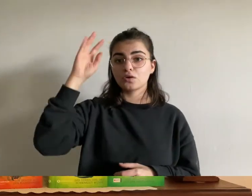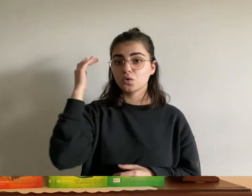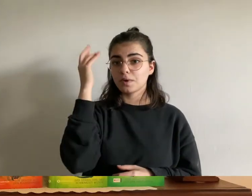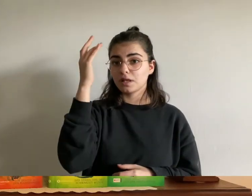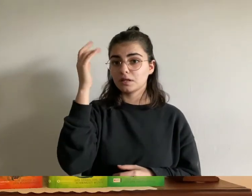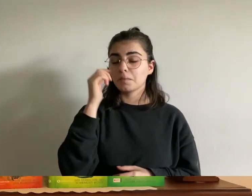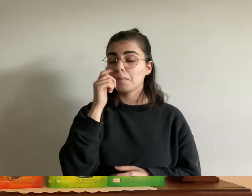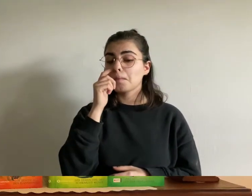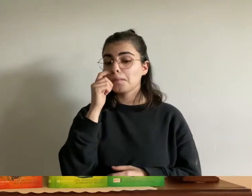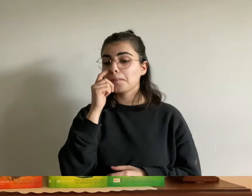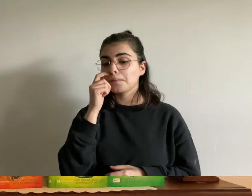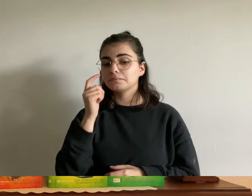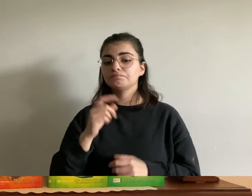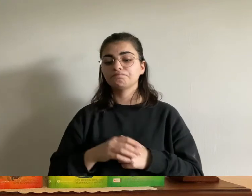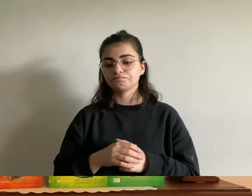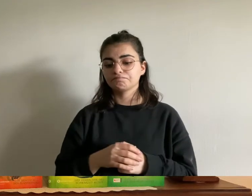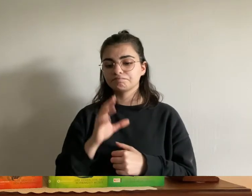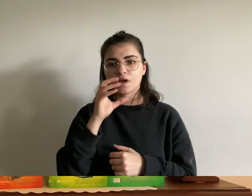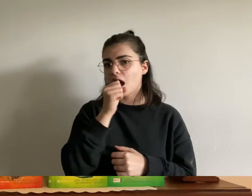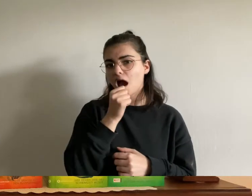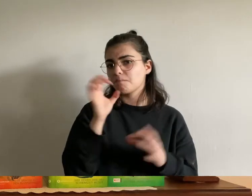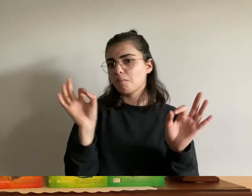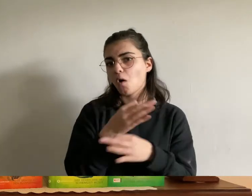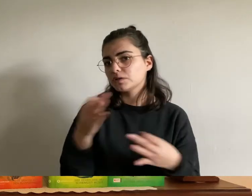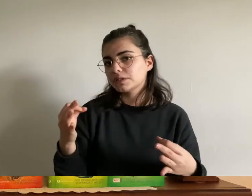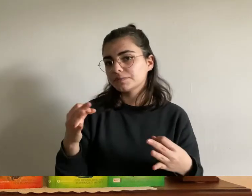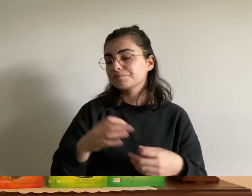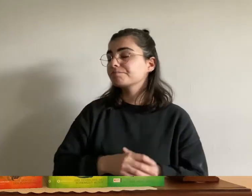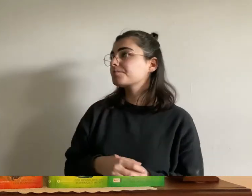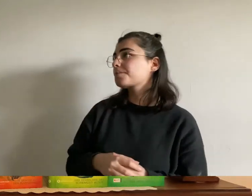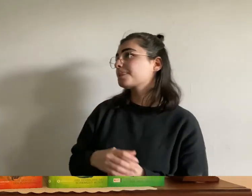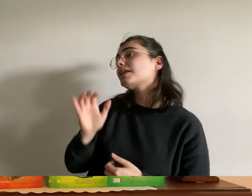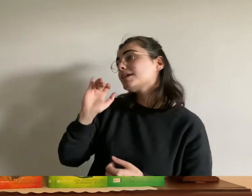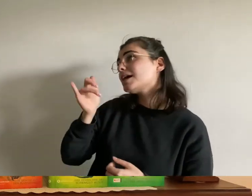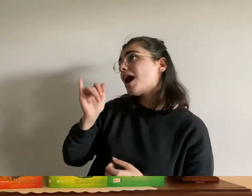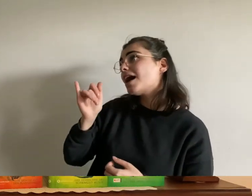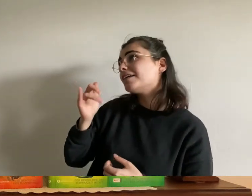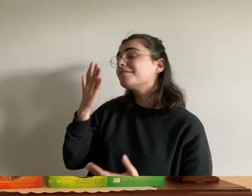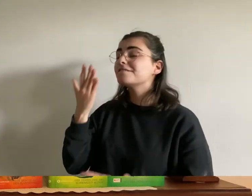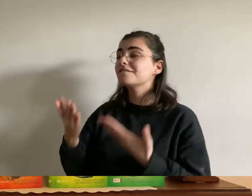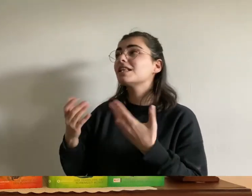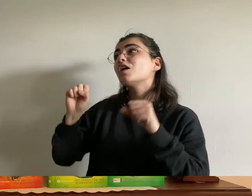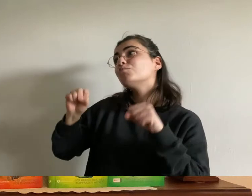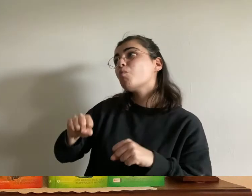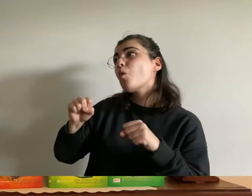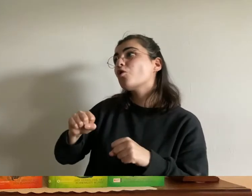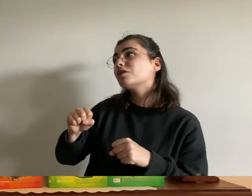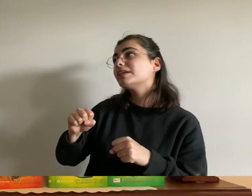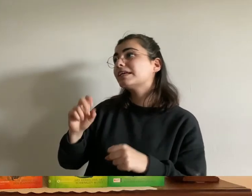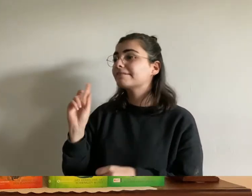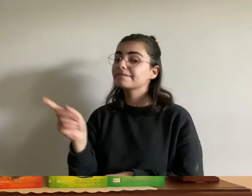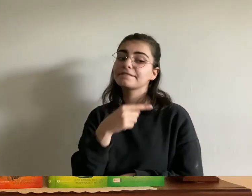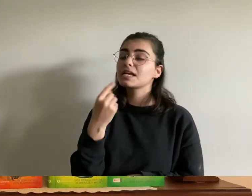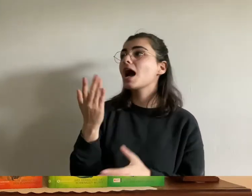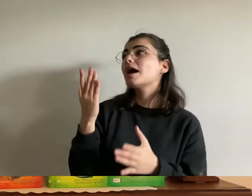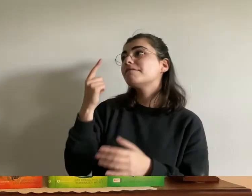es kann sogar sein sagte er mit einem grinsen dass wir schon wissen wie sie weitergegangen ist die kinder haben nämlich